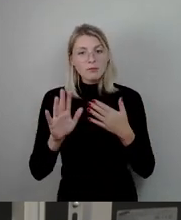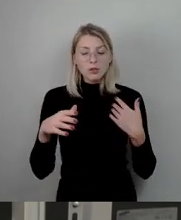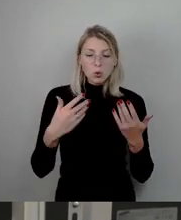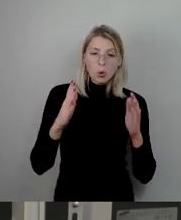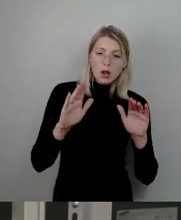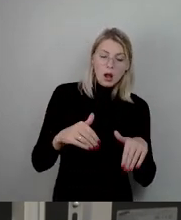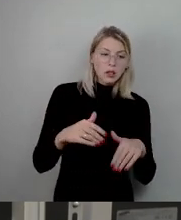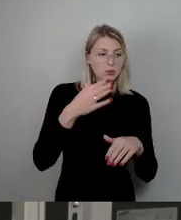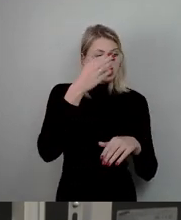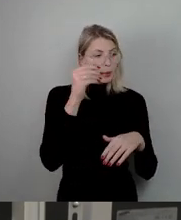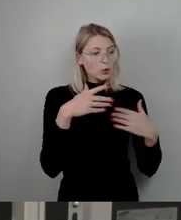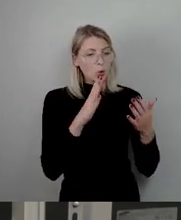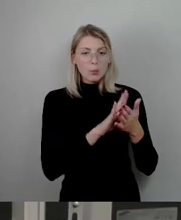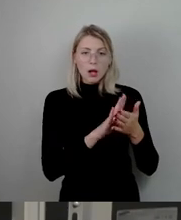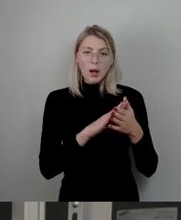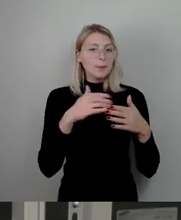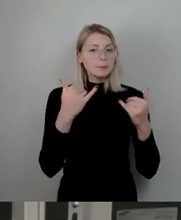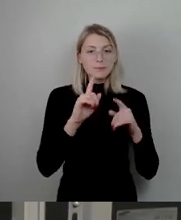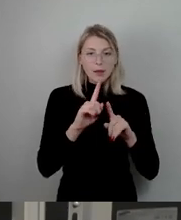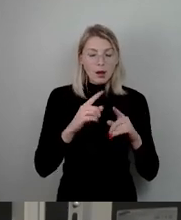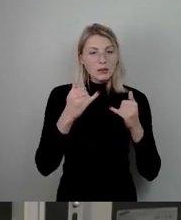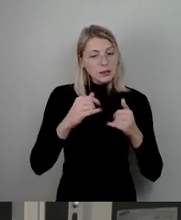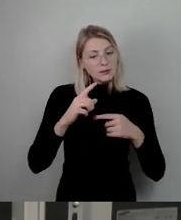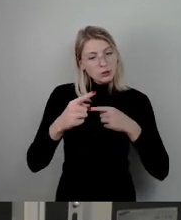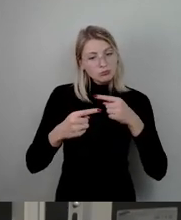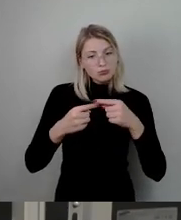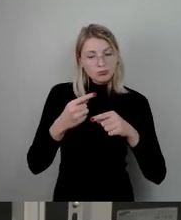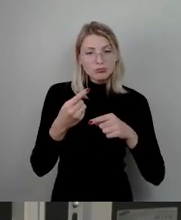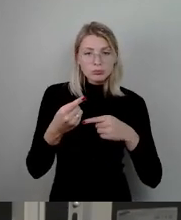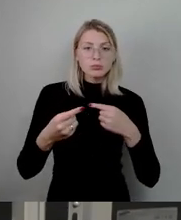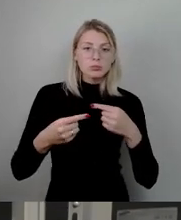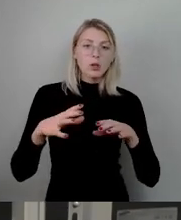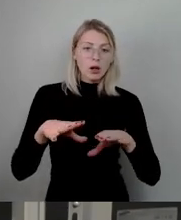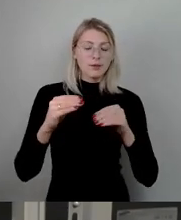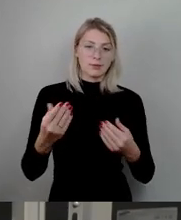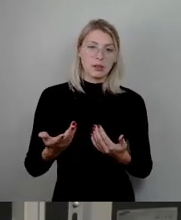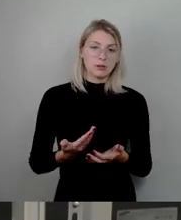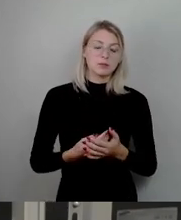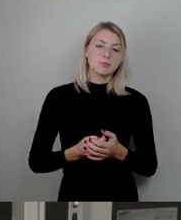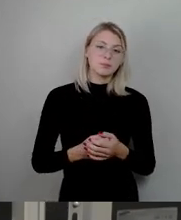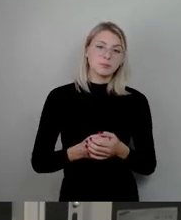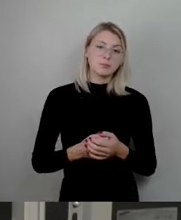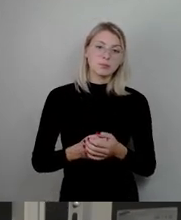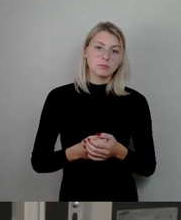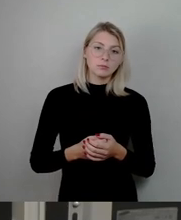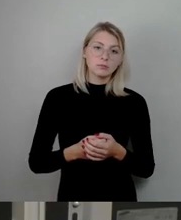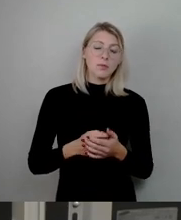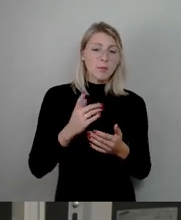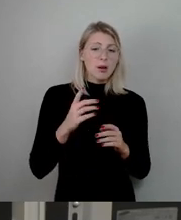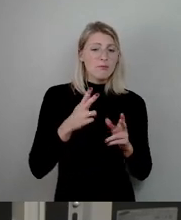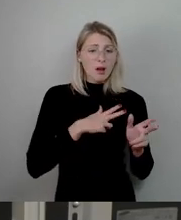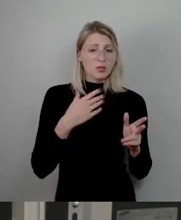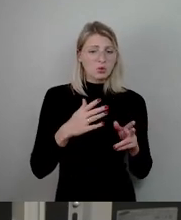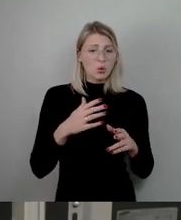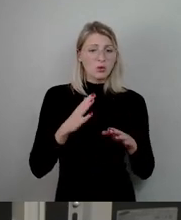sondern jetzt wieder am Kochen ist und in der Tat, das wurde ja schon dargestellt, in die Zeit drängt. Das Zweite, was ich